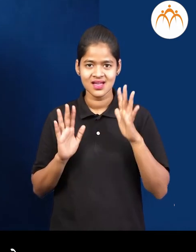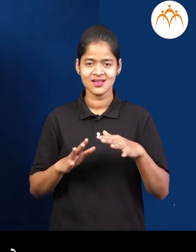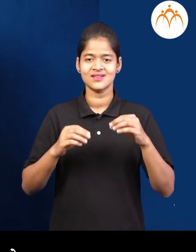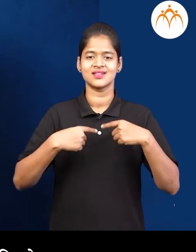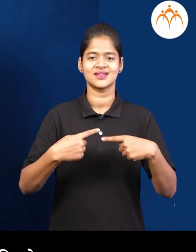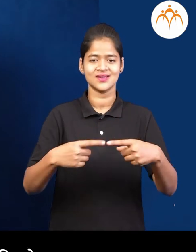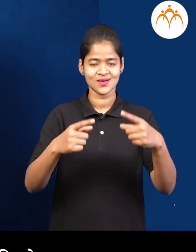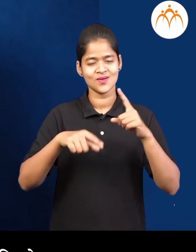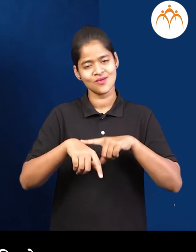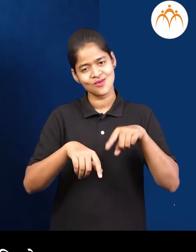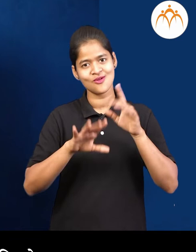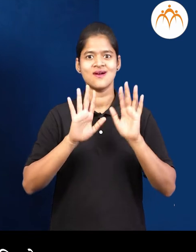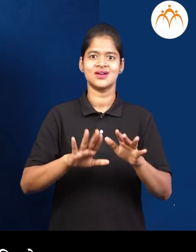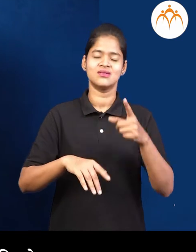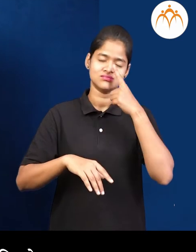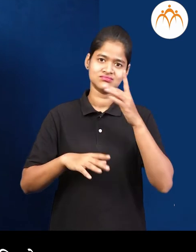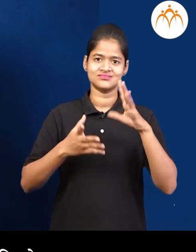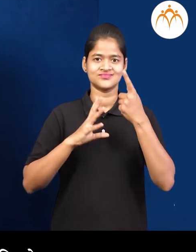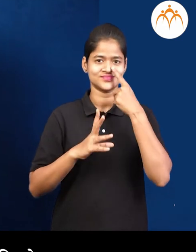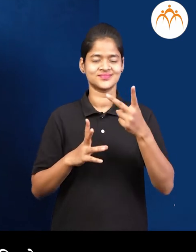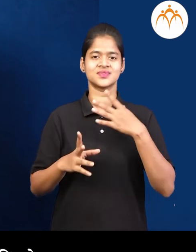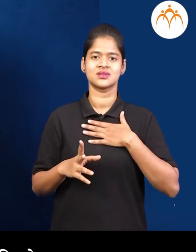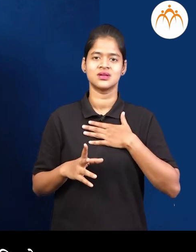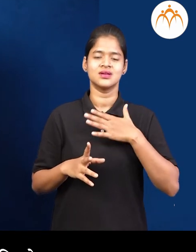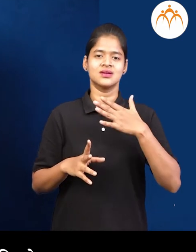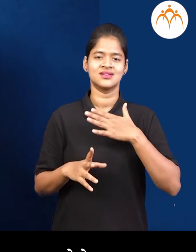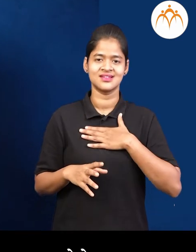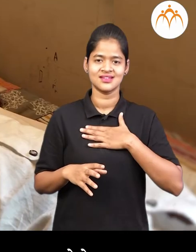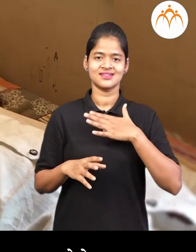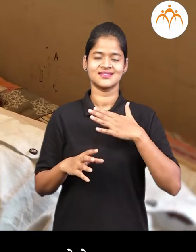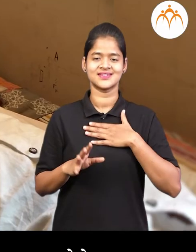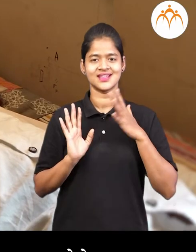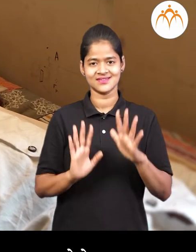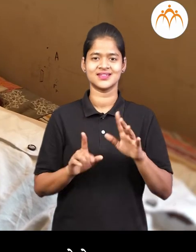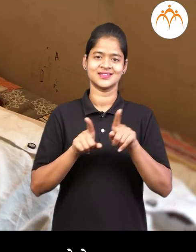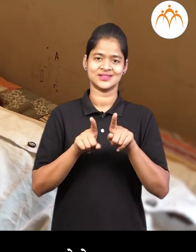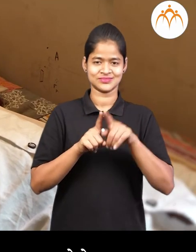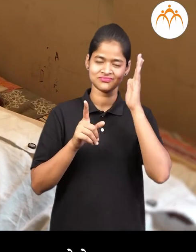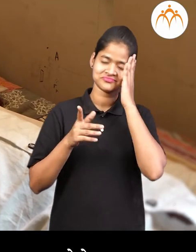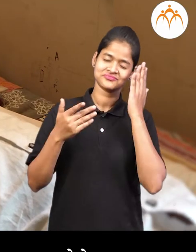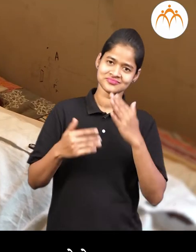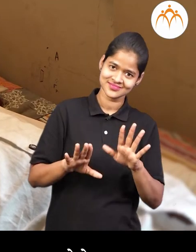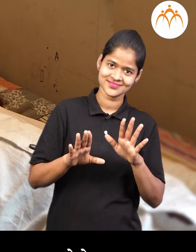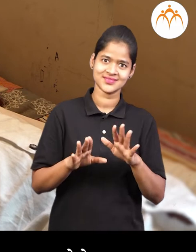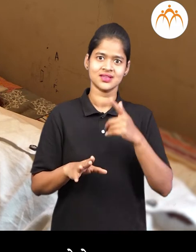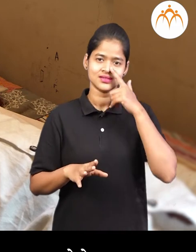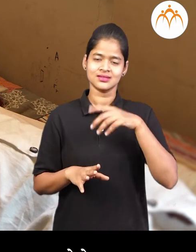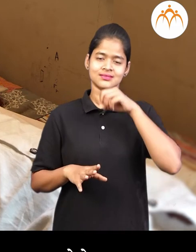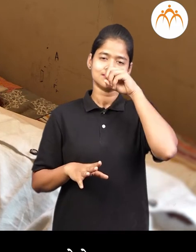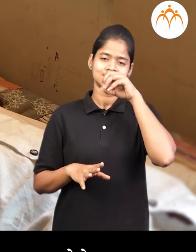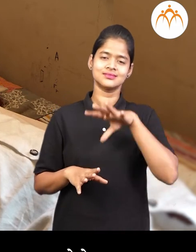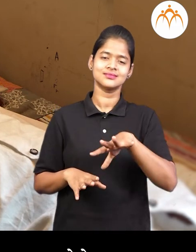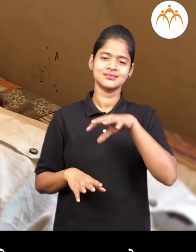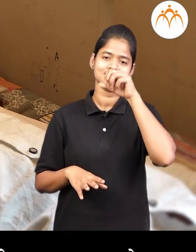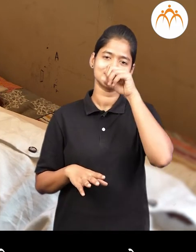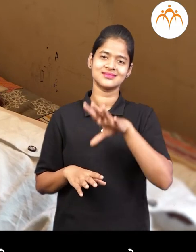त्या मुणे छाती हलताना दिस्ते अपण जूपलो तरी हवा नाकातुन आद